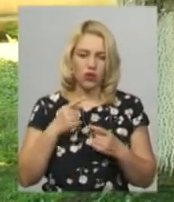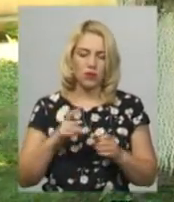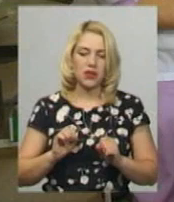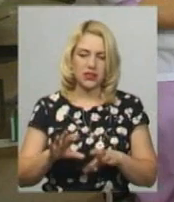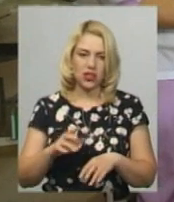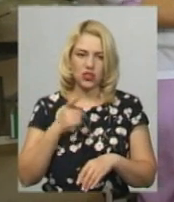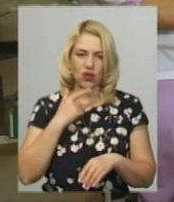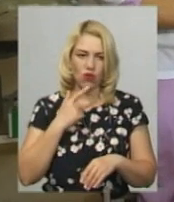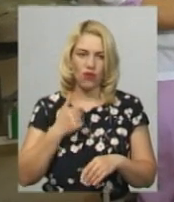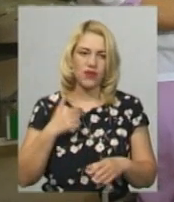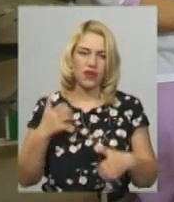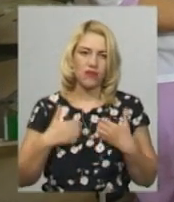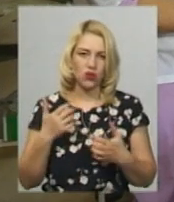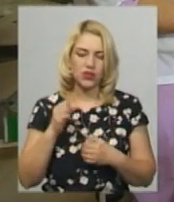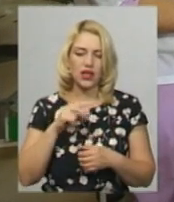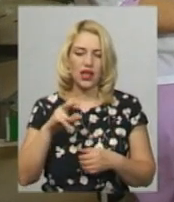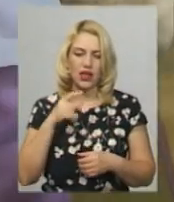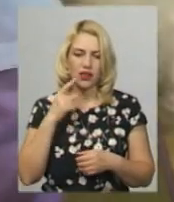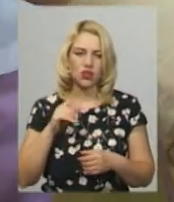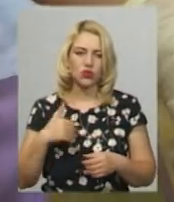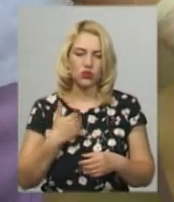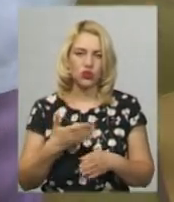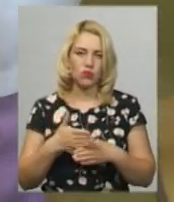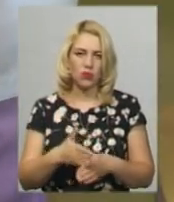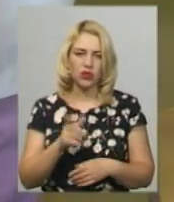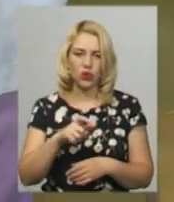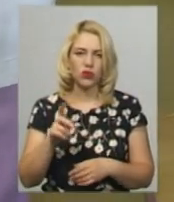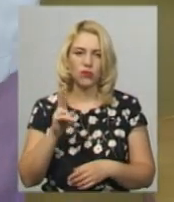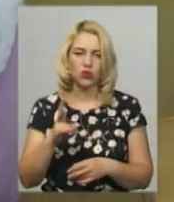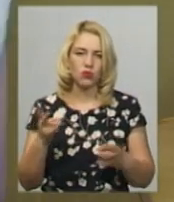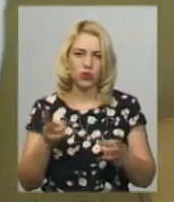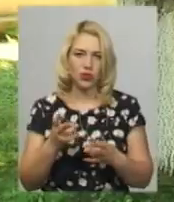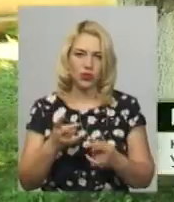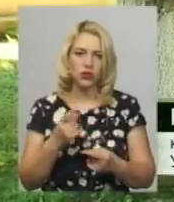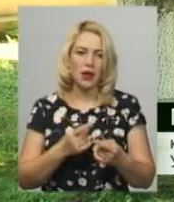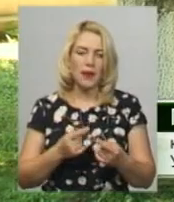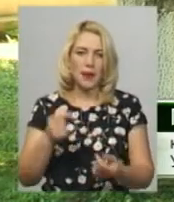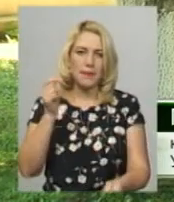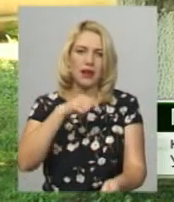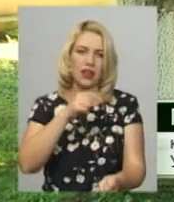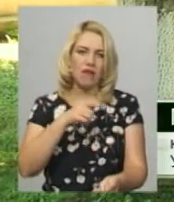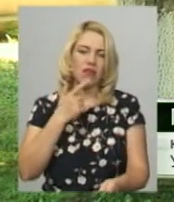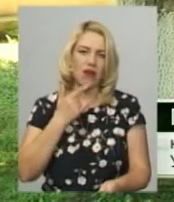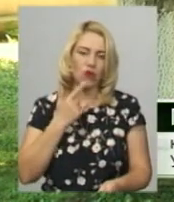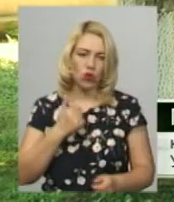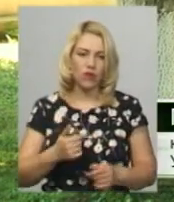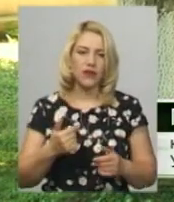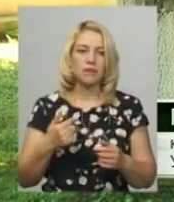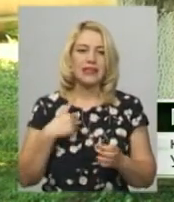хвилюється. Проте, каже, хоче допомогти людям, котрі потребують переливання крові. Здаю кров перший раз.